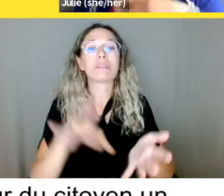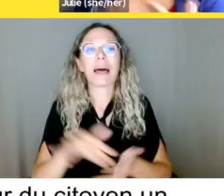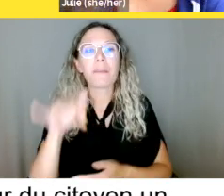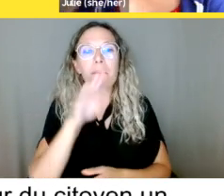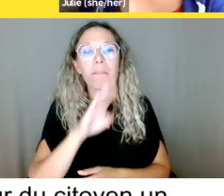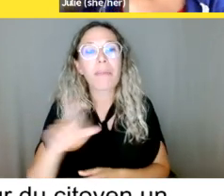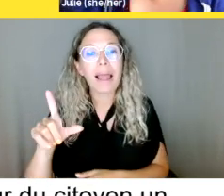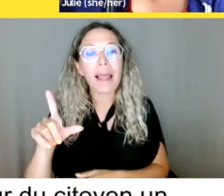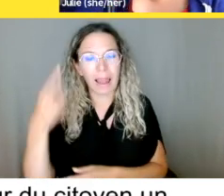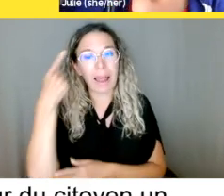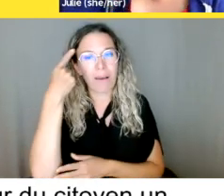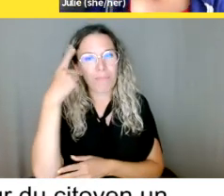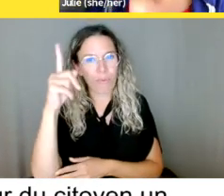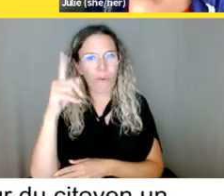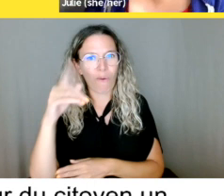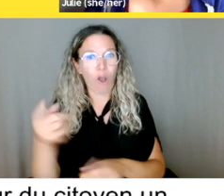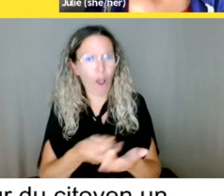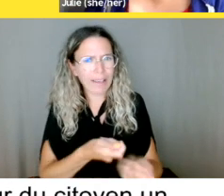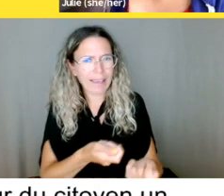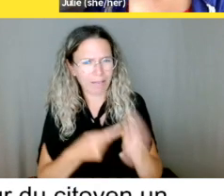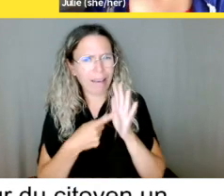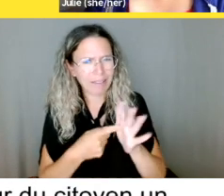Et on m'a refusé à cause de mon chien guide.